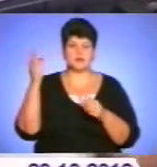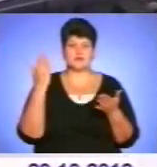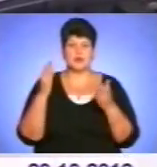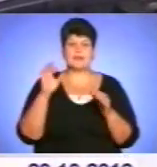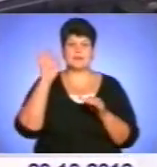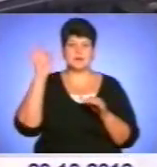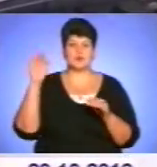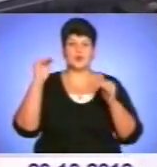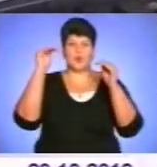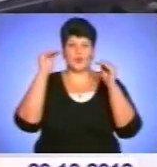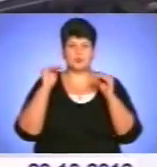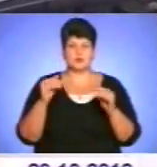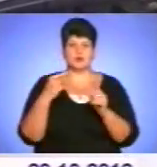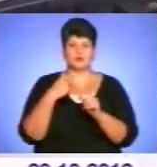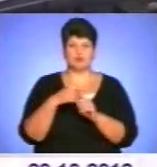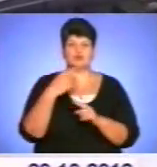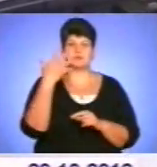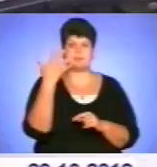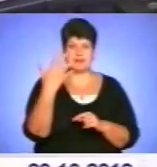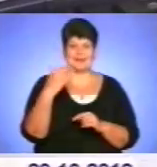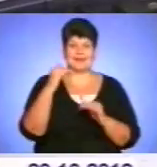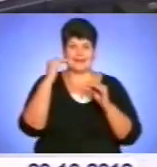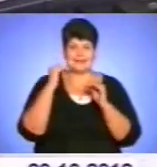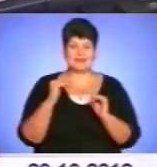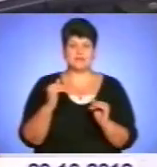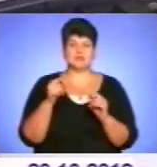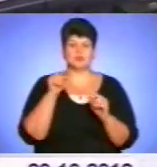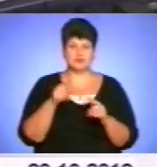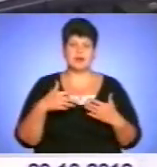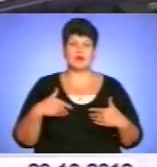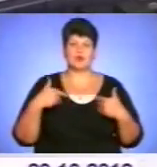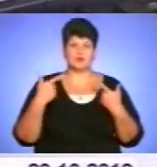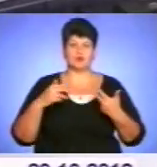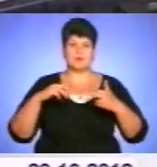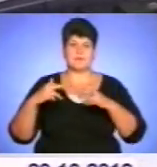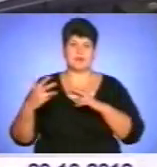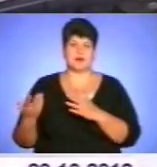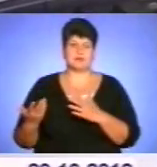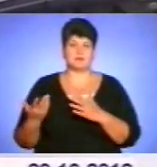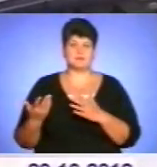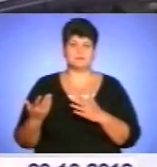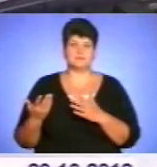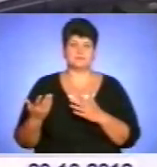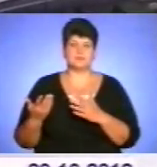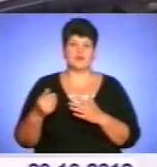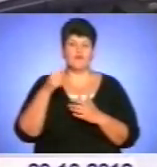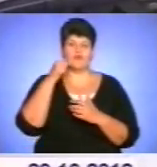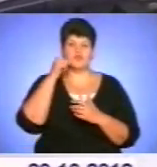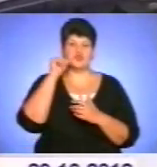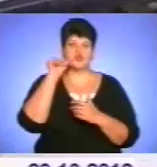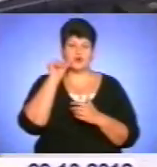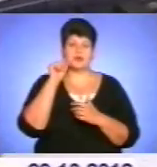температура опускається до плюс 5 градусів і нижче, тоді вже рекомендується міняти шини. Вчора так,